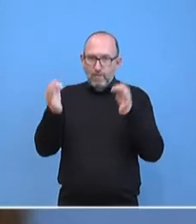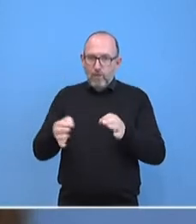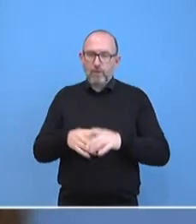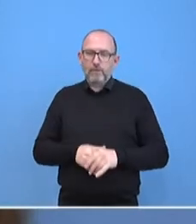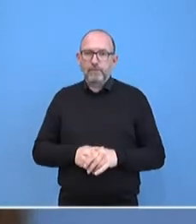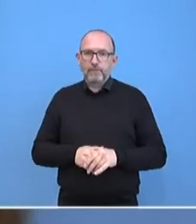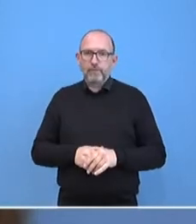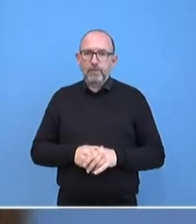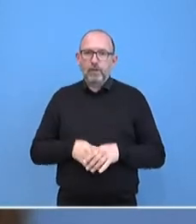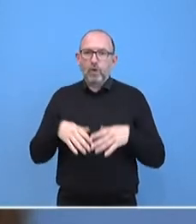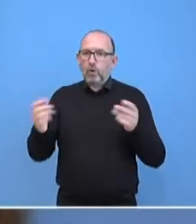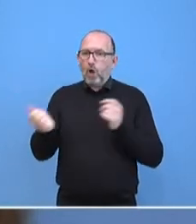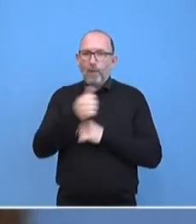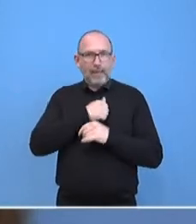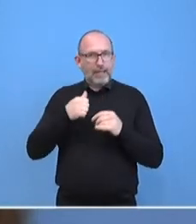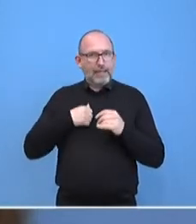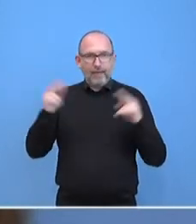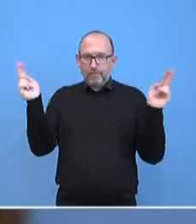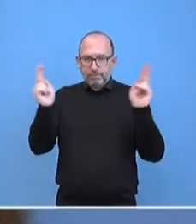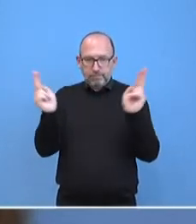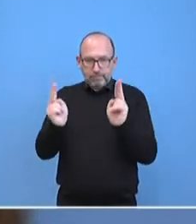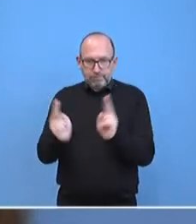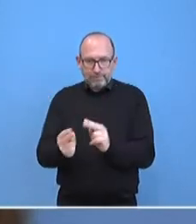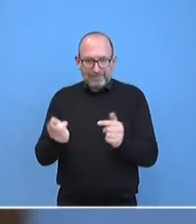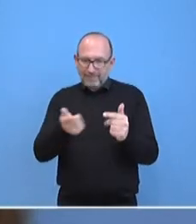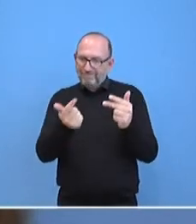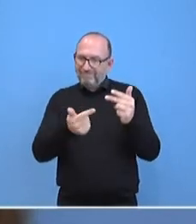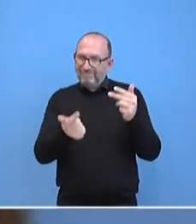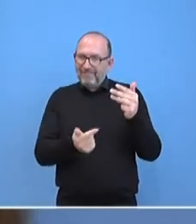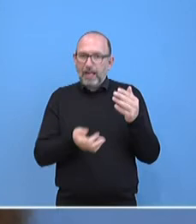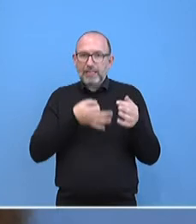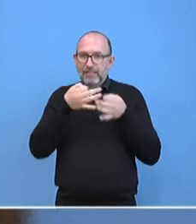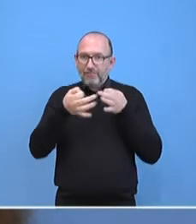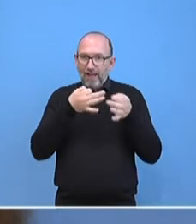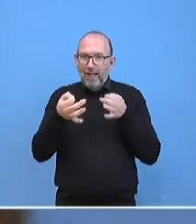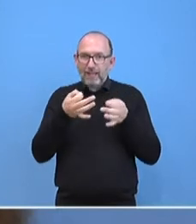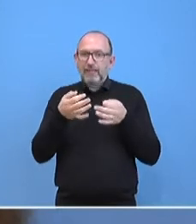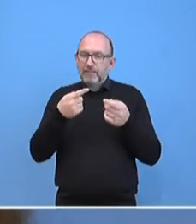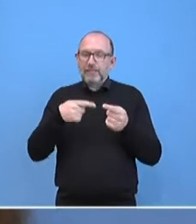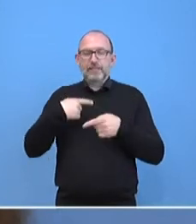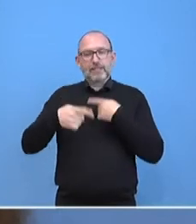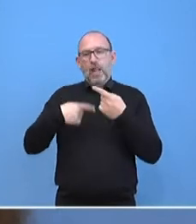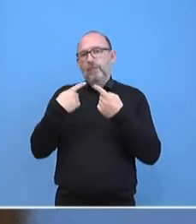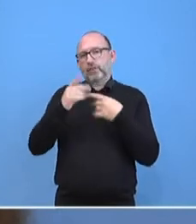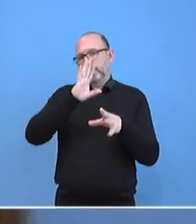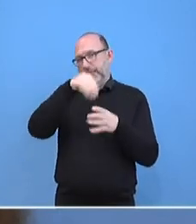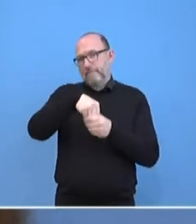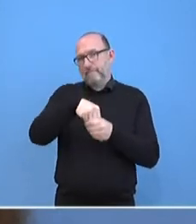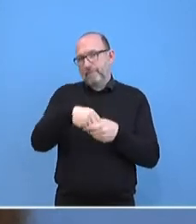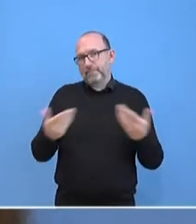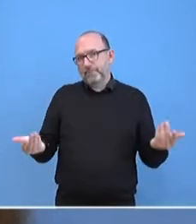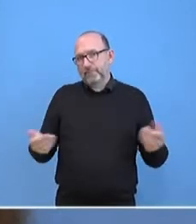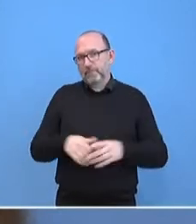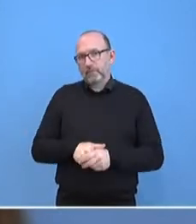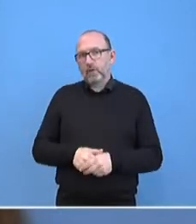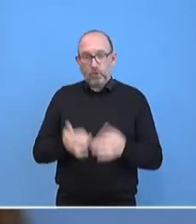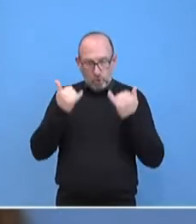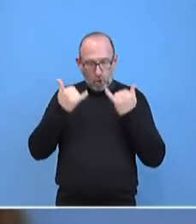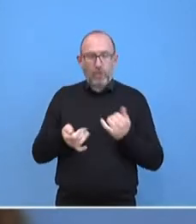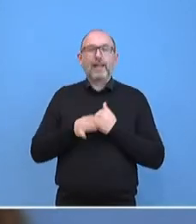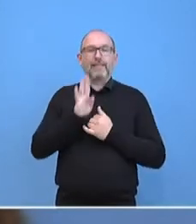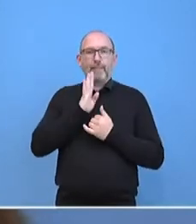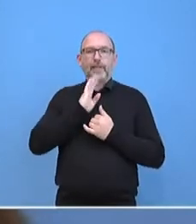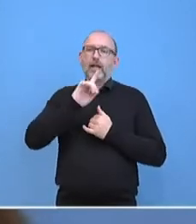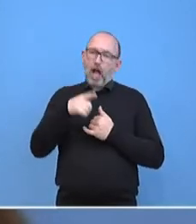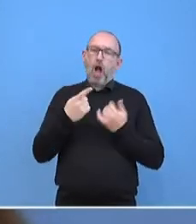Demilitarisierung. All diese Fragen sind Gegenstand der laufenden Gespräche zu Libyen und werden heute Nachmittag auch